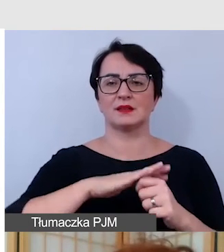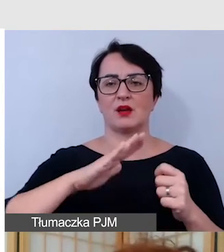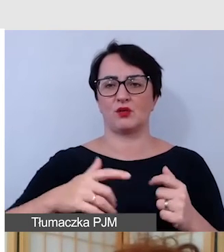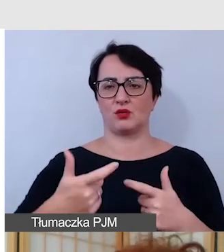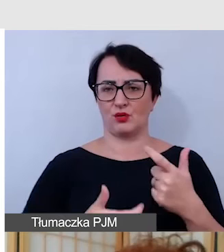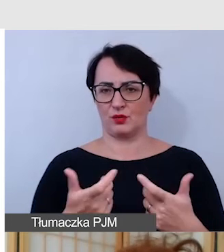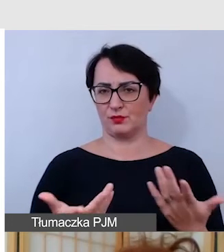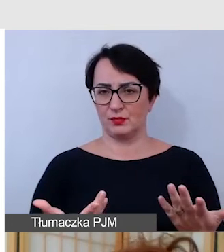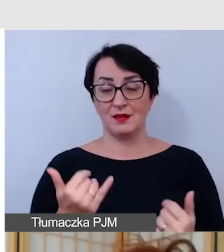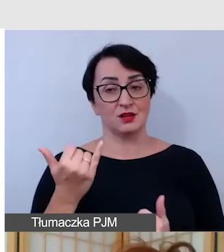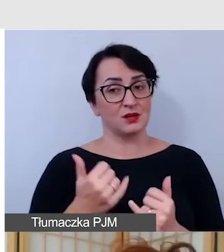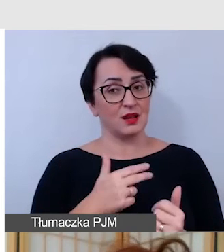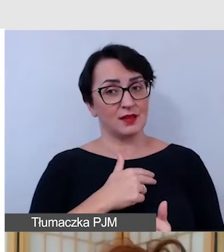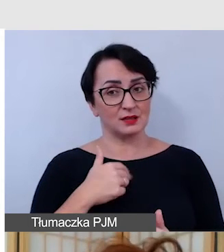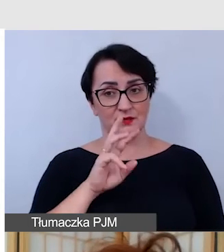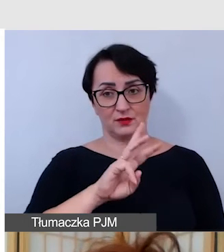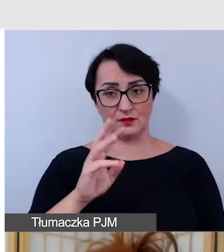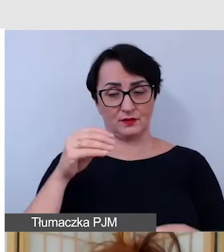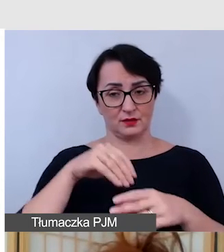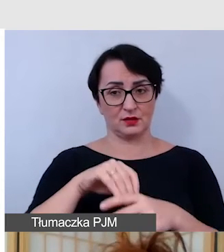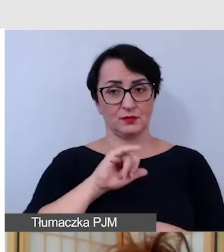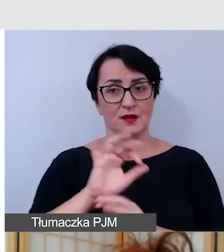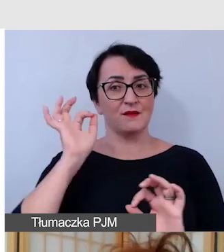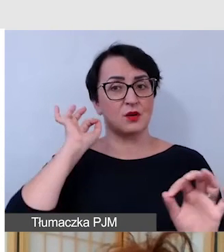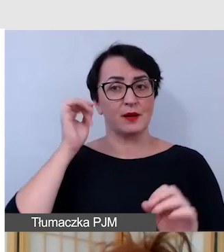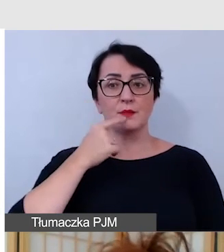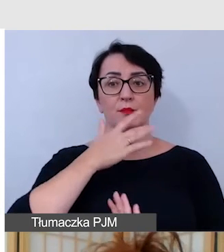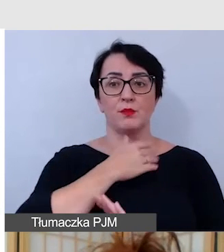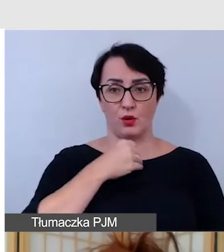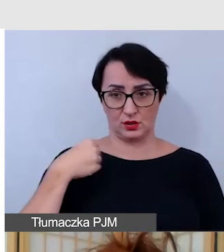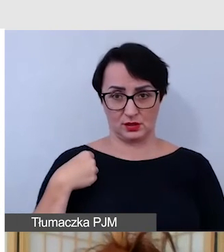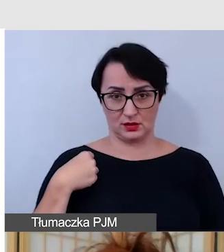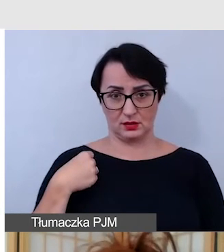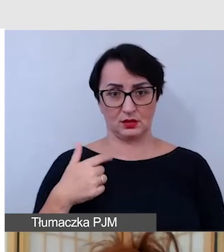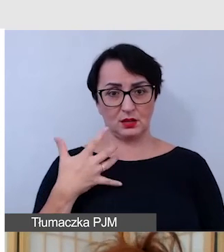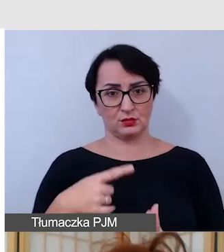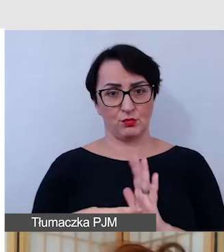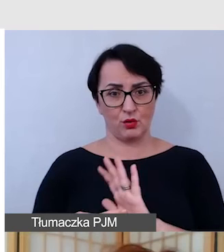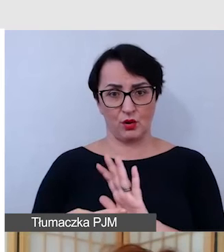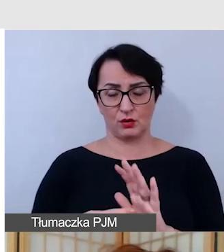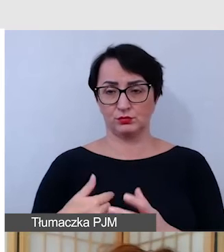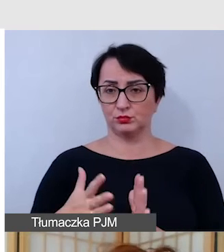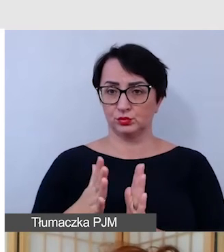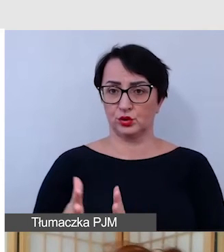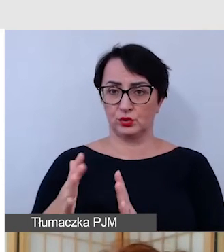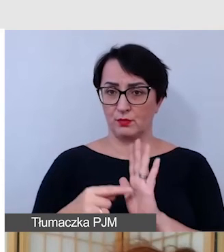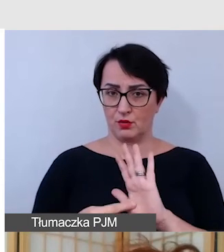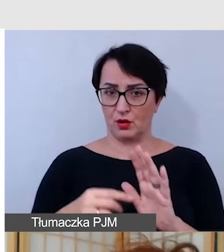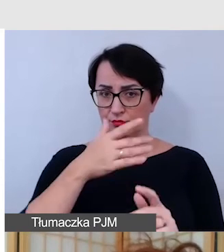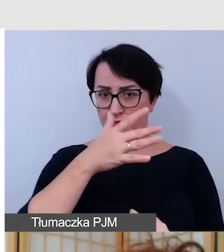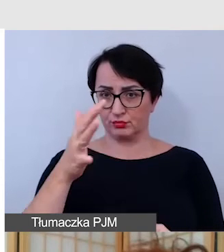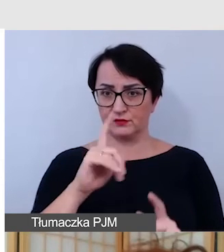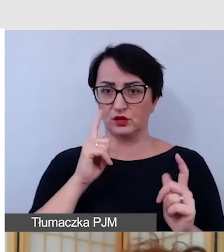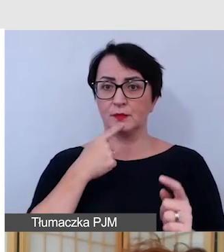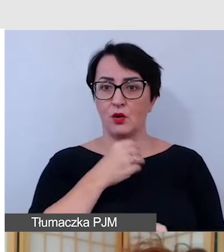Jeżeli nasza strona zawiera informacje w języku polskim, co starałam się tutaj Państwu przygotować, a